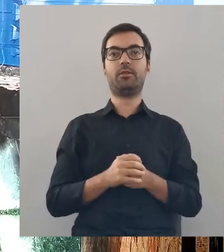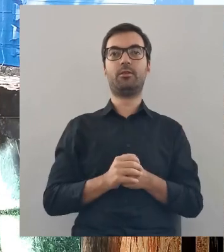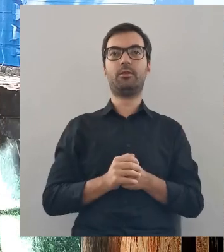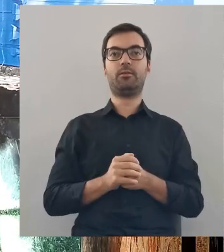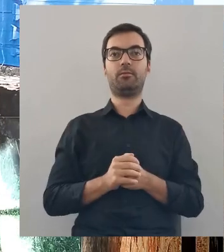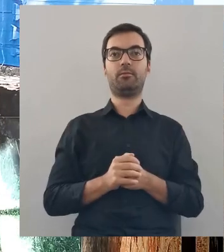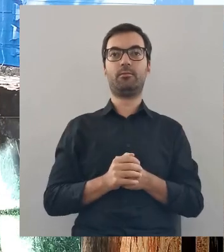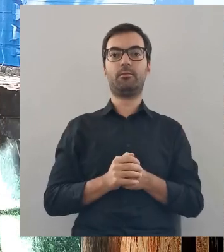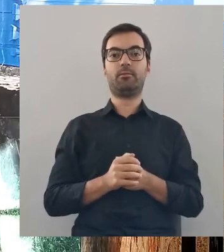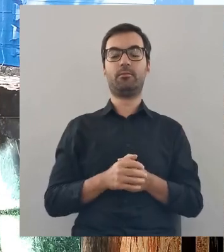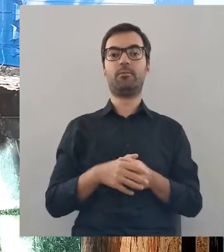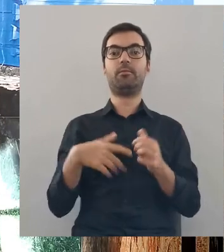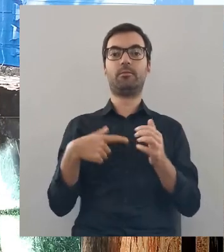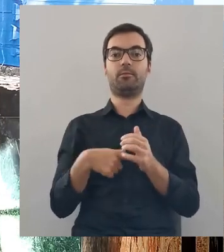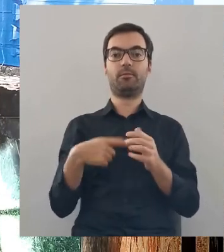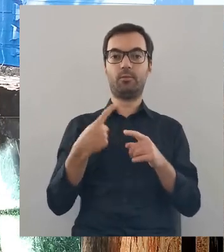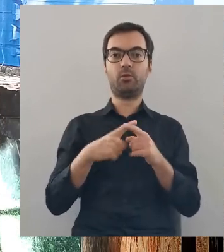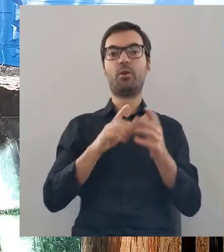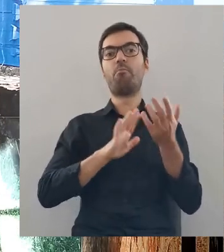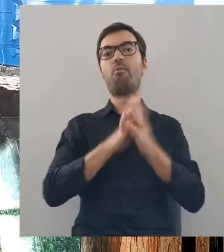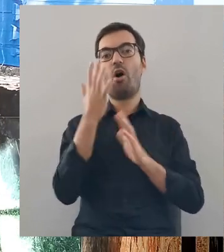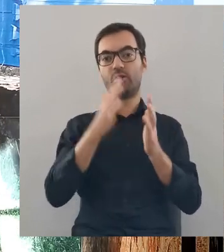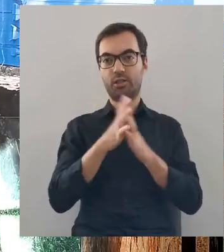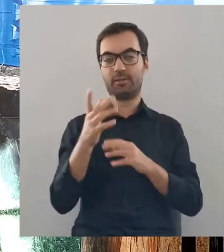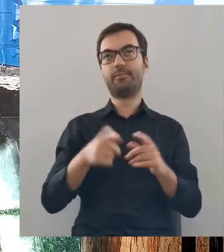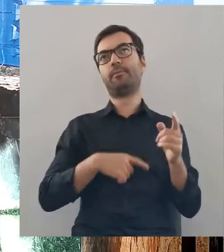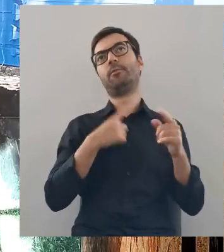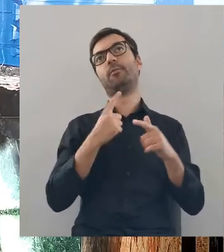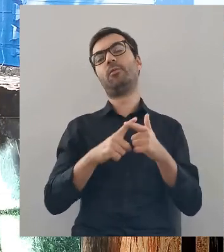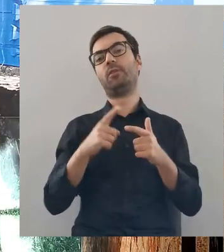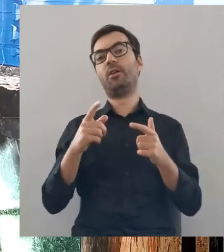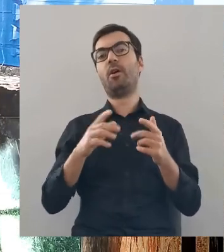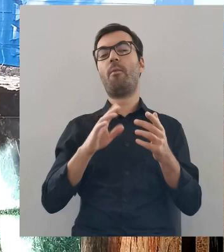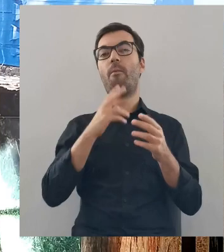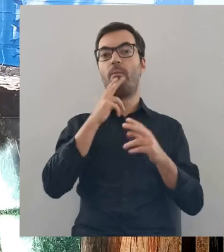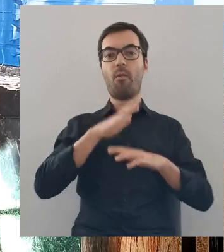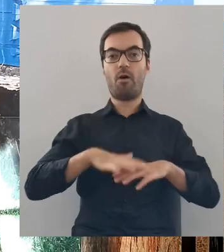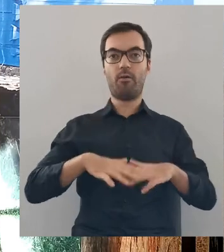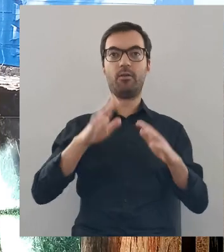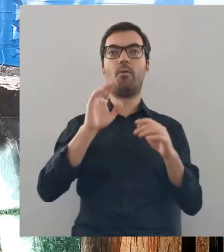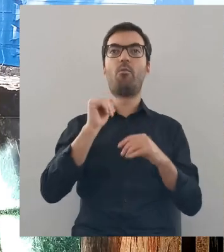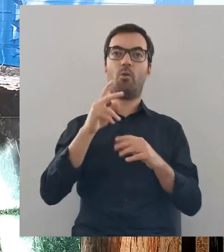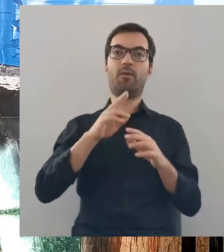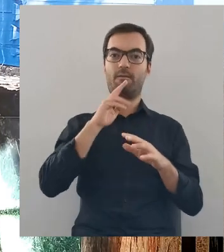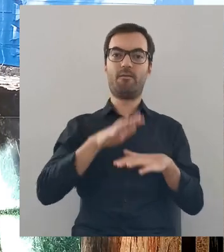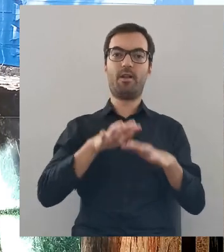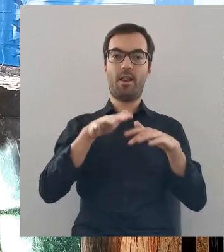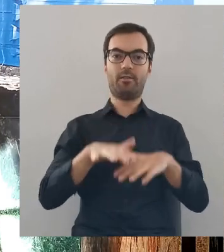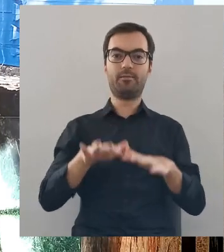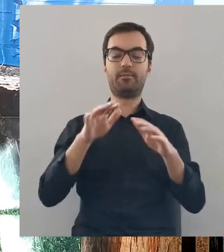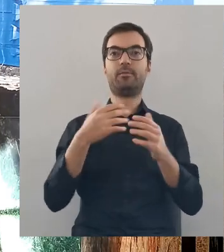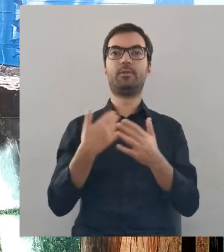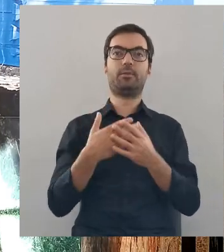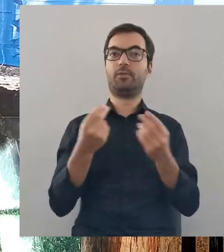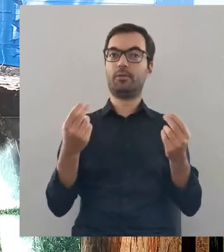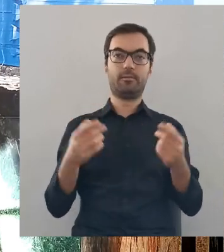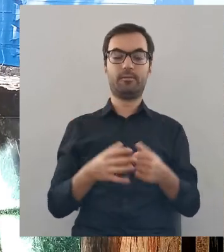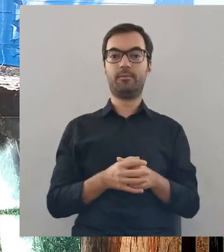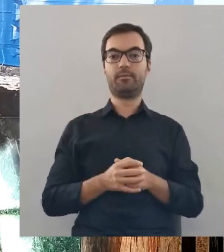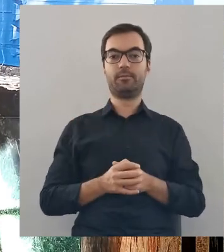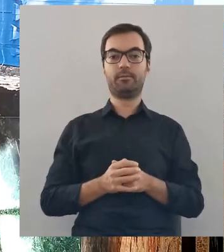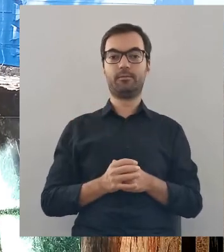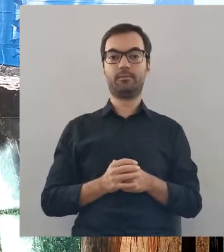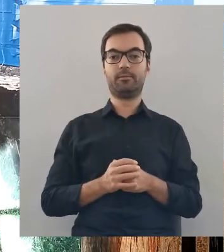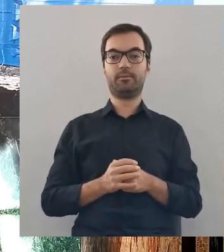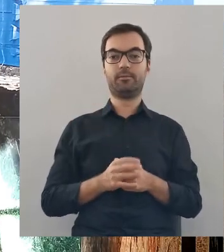straszliwie. I do tego się zdarzały pożary, do tego się zdarzały powodzie, bo przecież Bóg wylewał, a